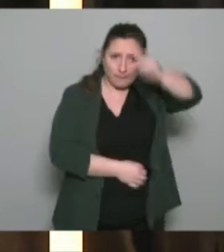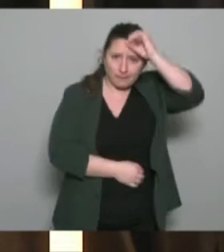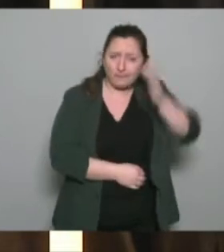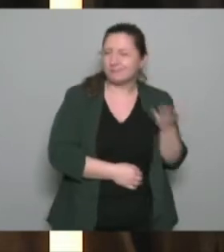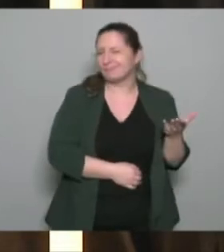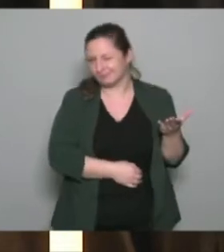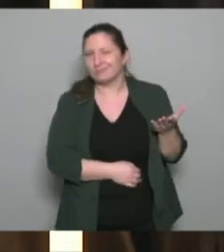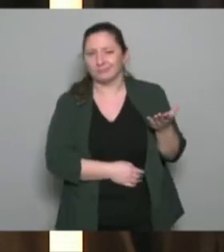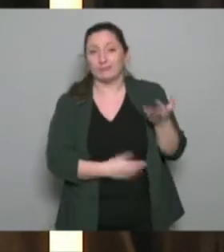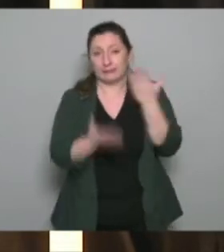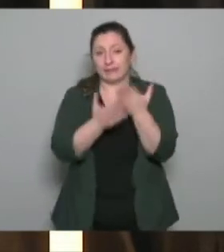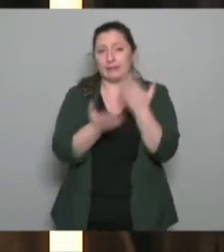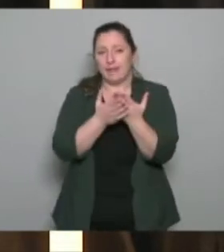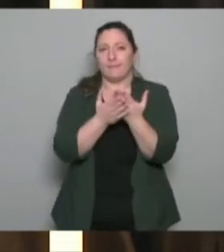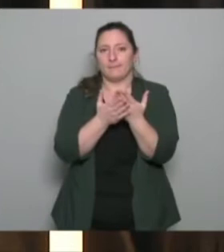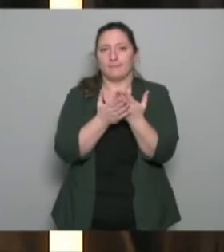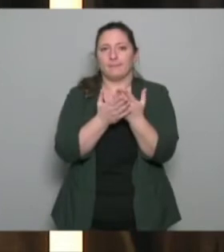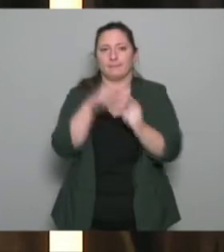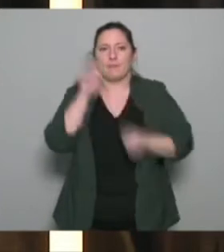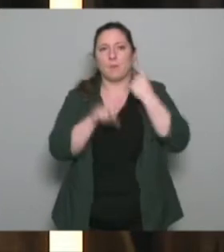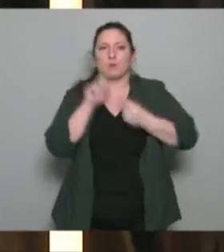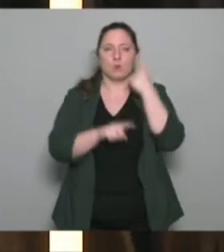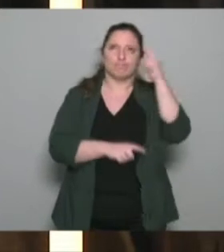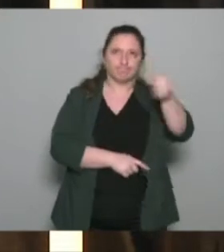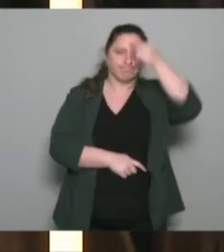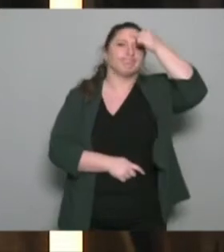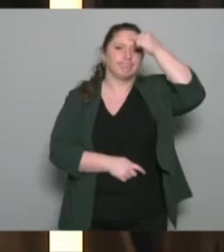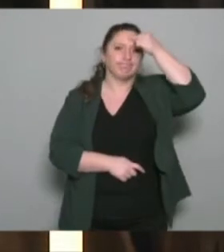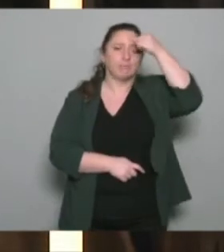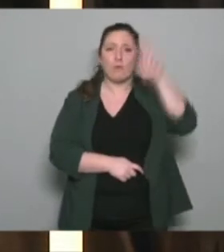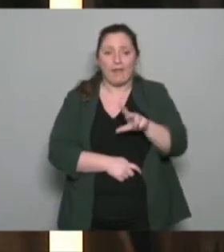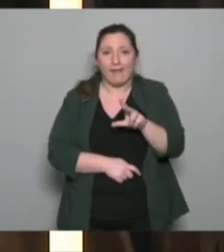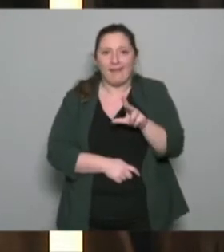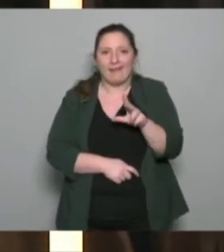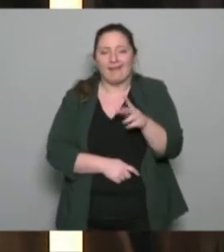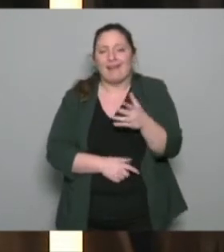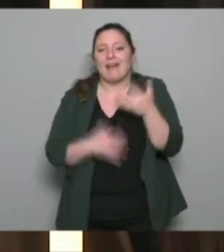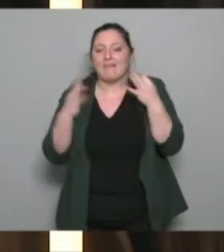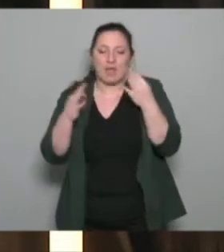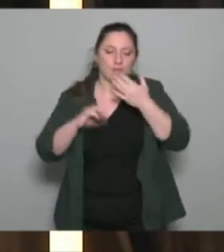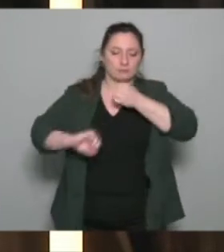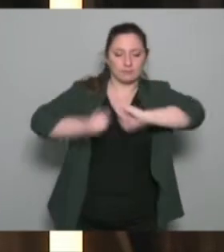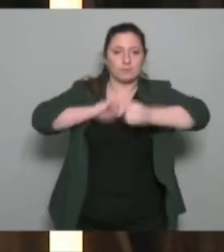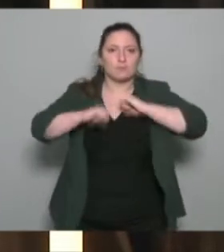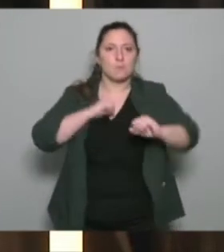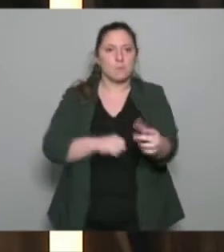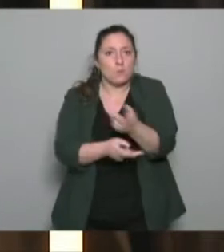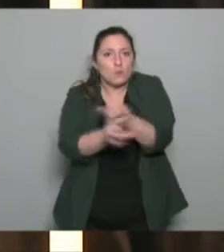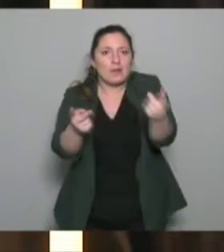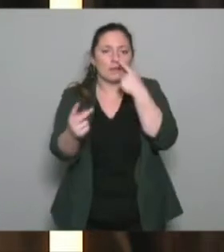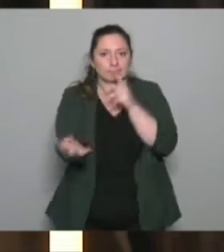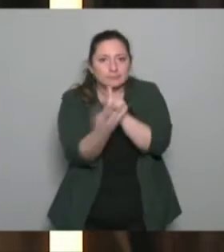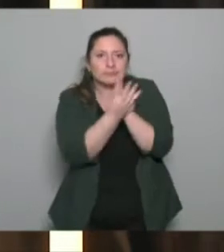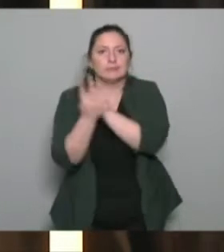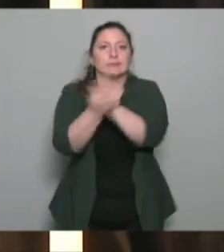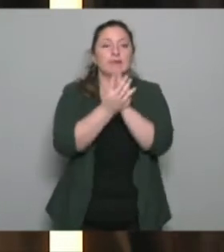Donc, ce sont des questions qui sont très importantes. La seule chose qui nous rassemble, en tout cas, quand on agit sur des publics, c'est bien, et ce